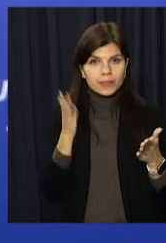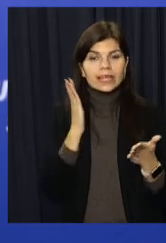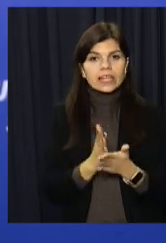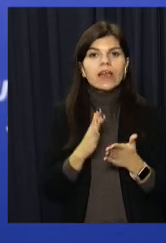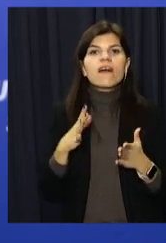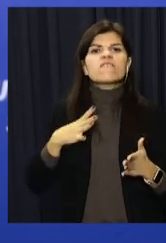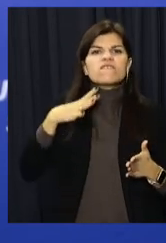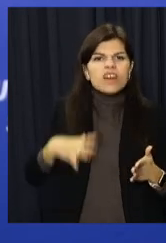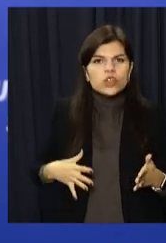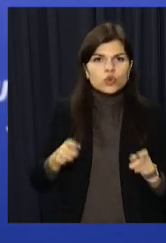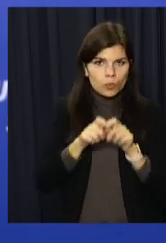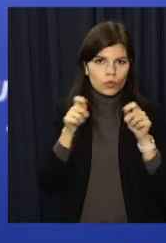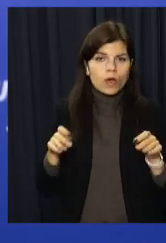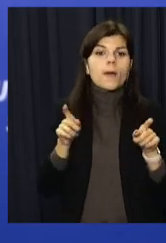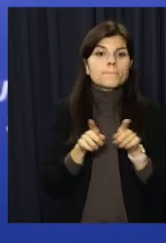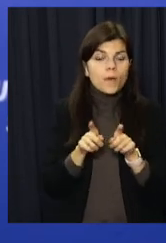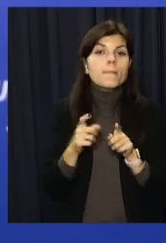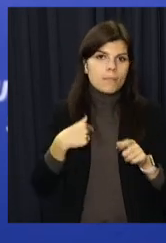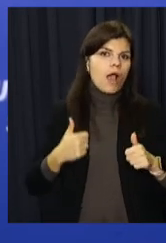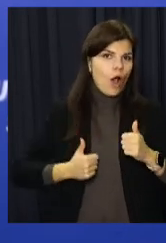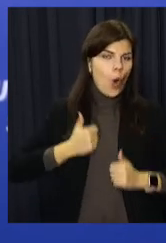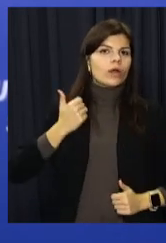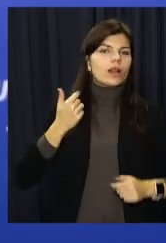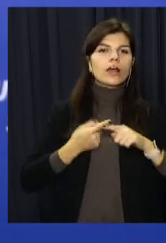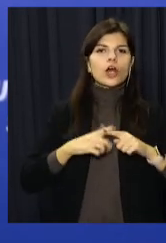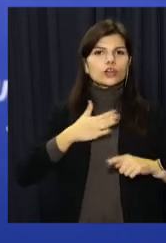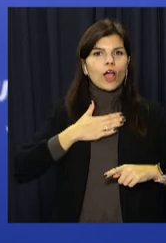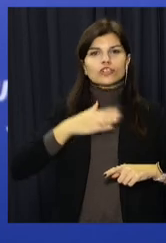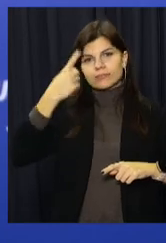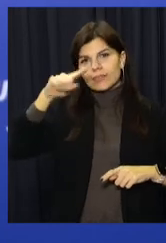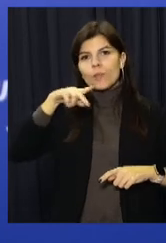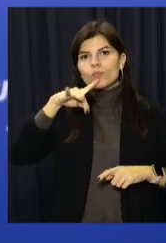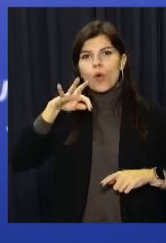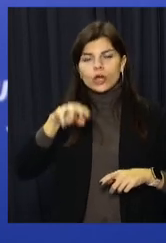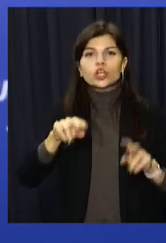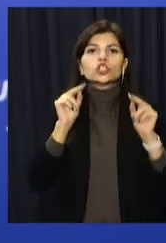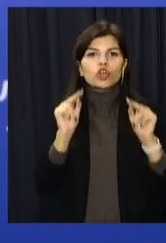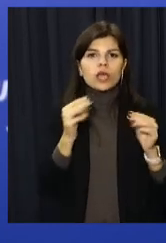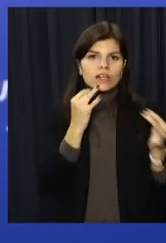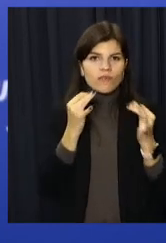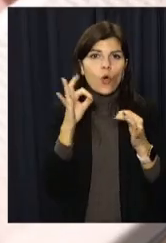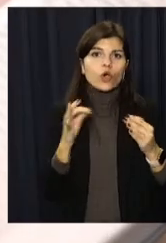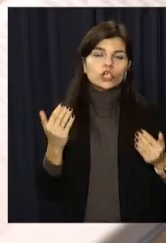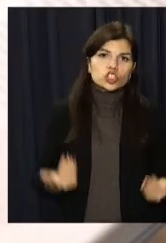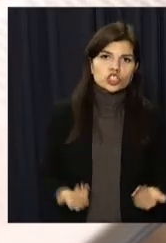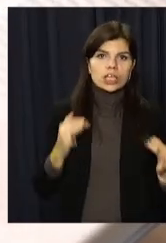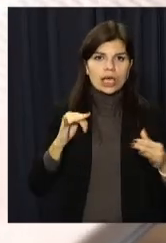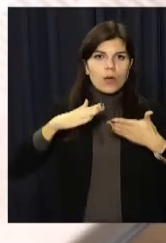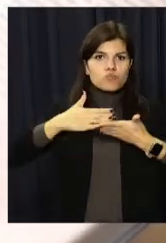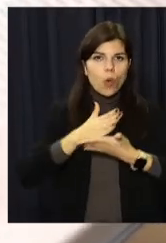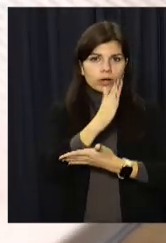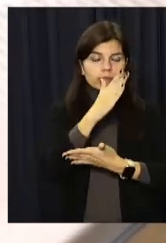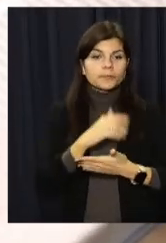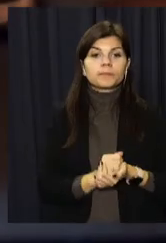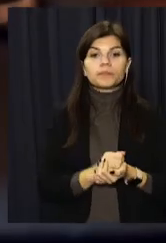винуждено, але ми все одно імєте, горділися, це наш проєкт «Чесний розговори життя і політики». Один із важливих